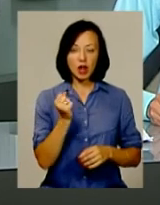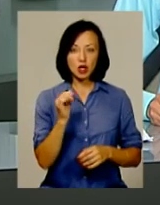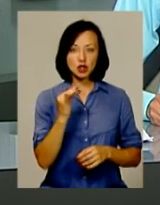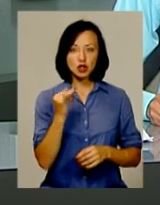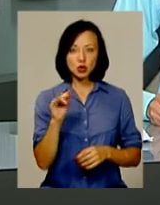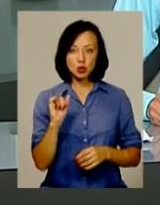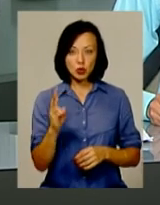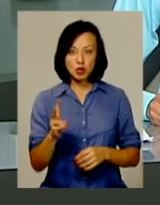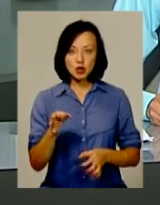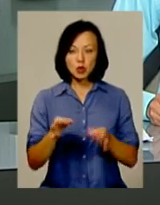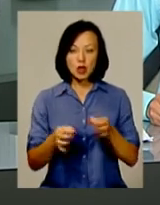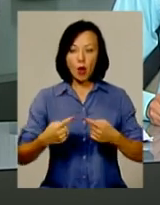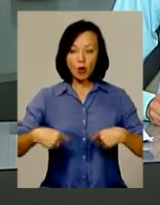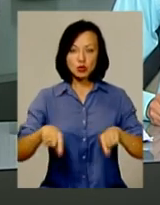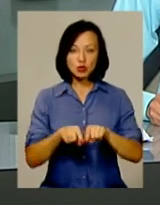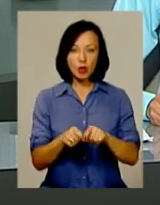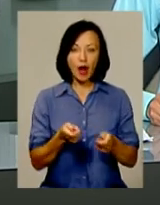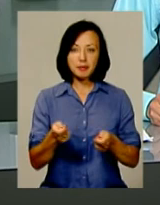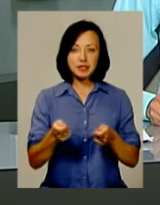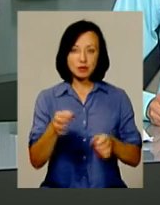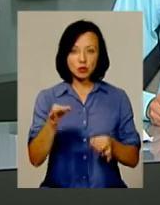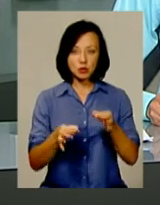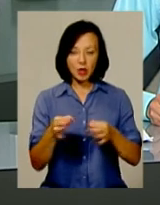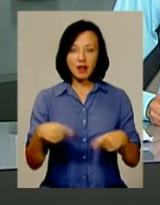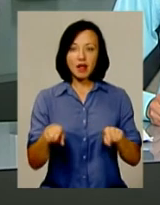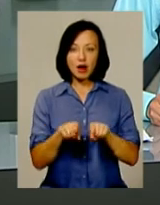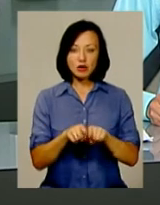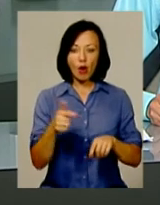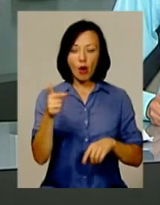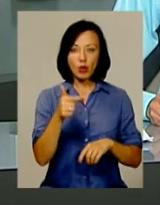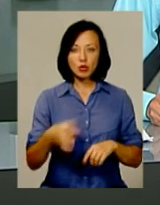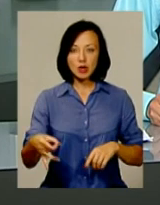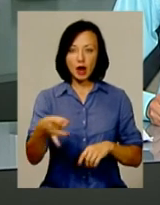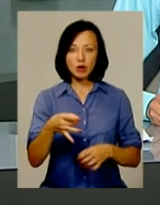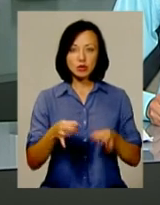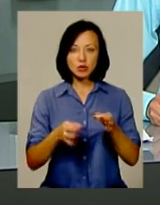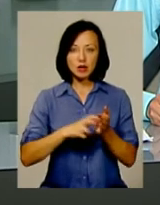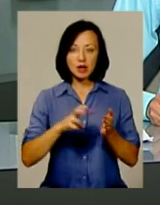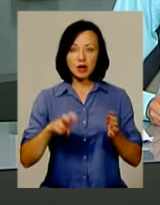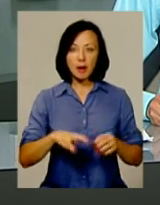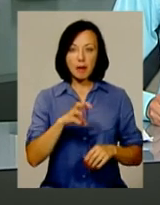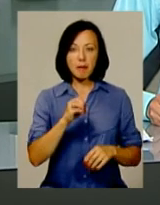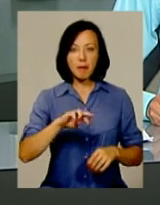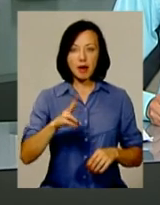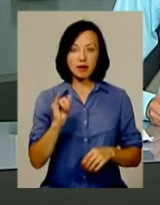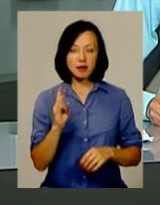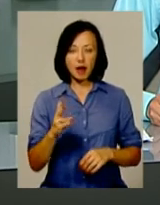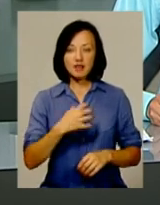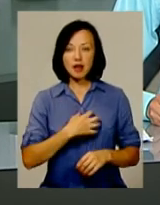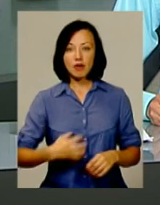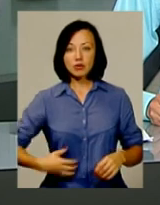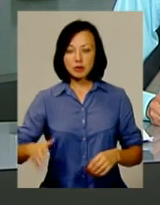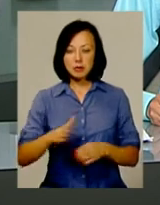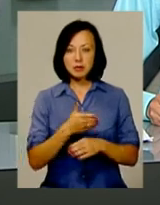Хмельницького окружного адміністративного суду. З посади судді Городоцького районного суду піде Василина Мельник. У Славуцькому